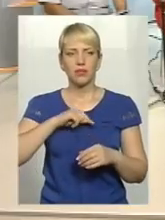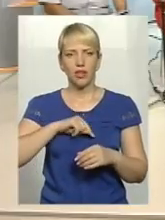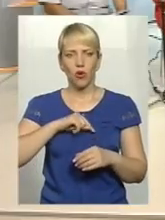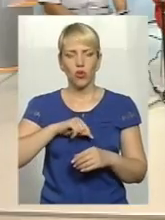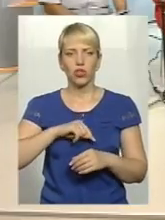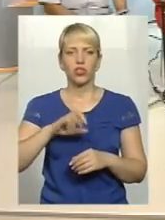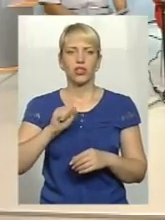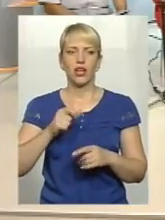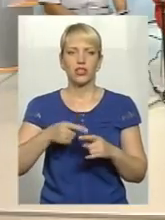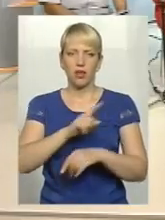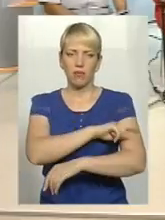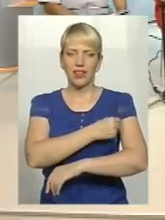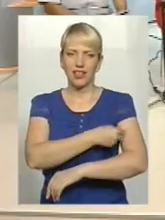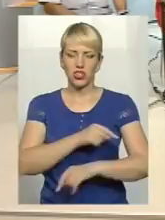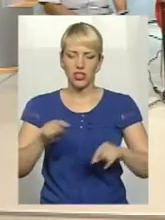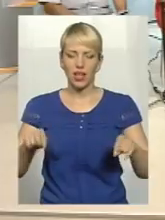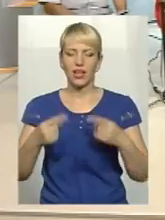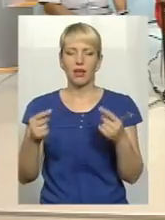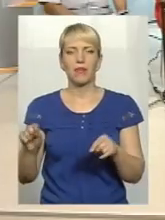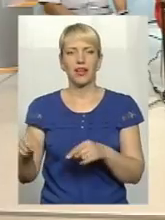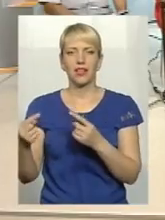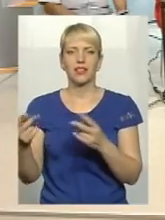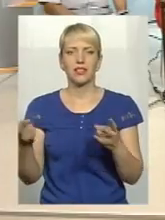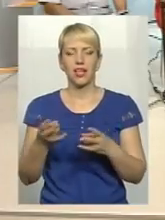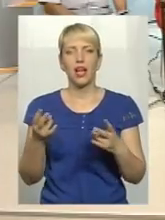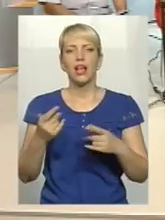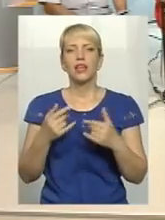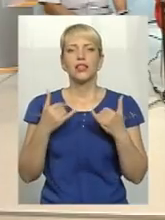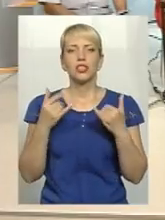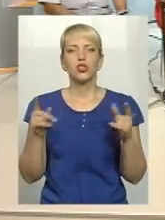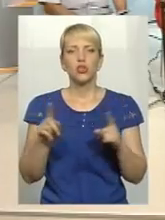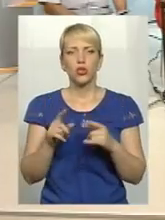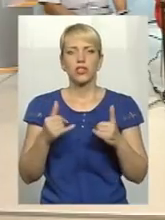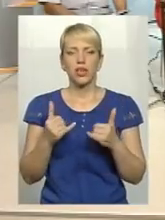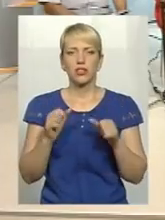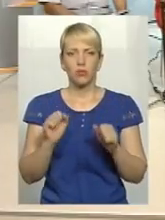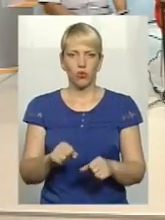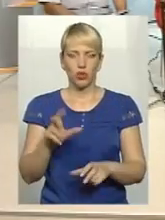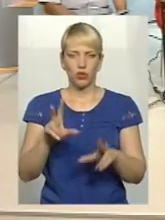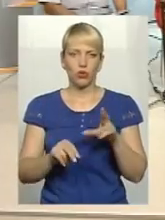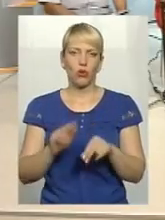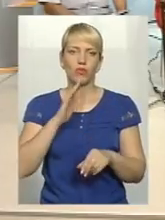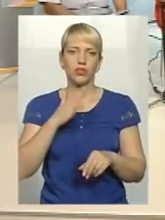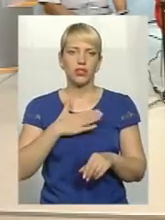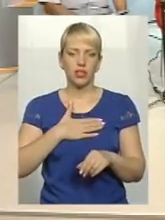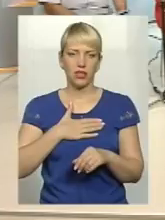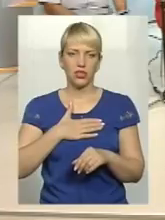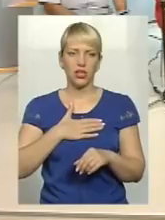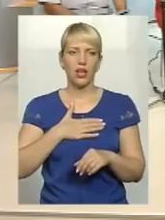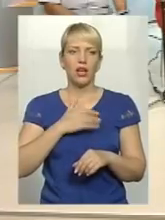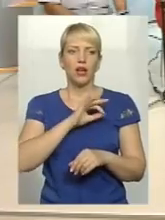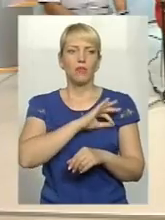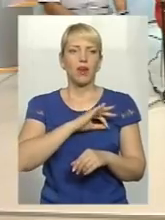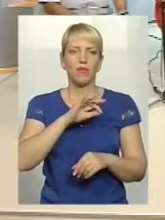реабілітація. Скажіть, будь ласка, на що зараз можуть розраховувати наші правозахисники?